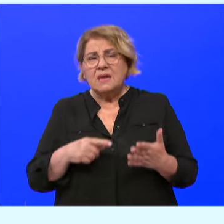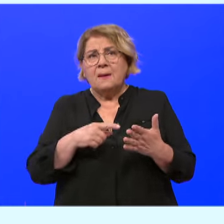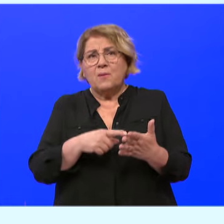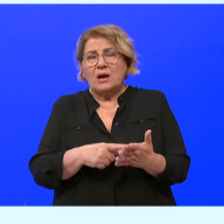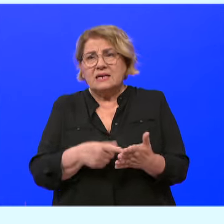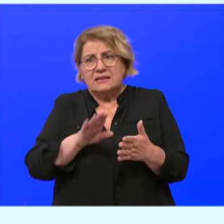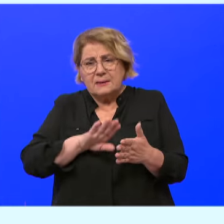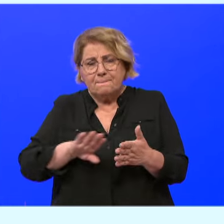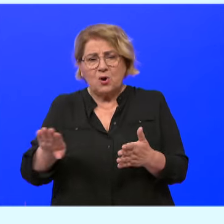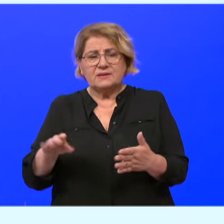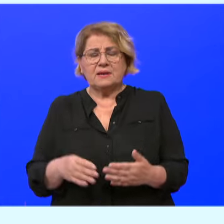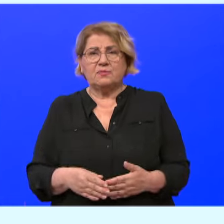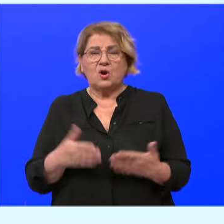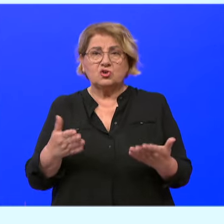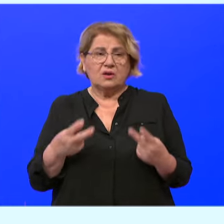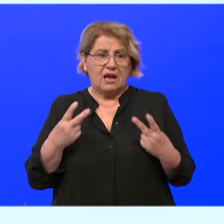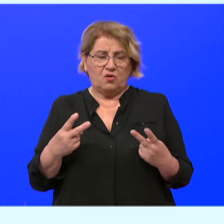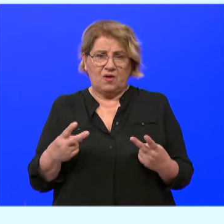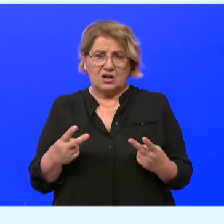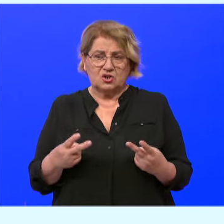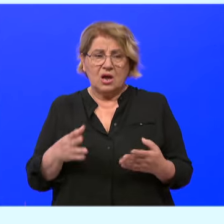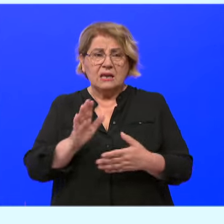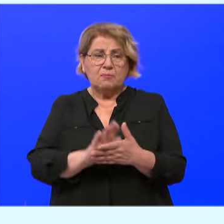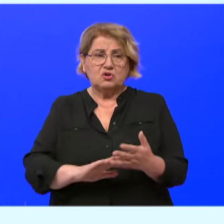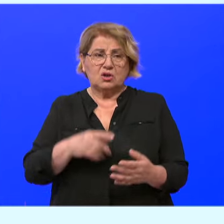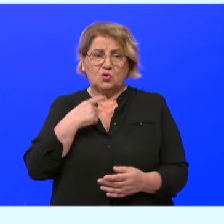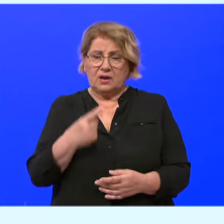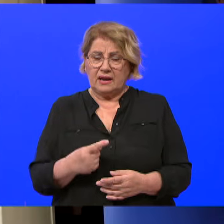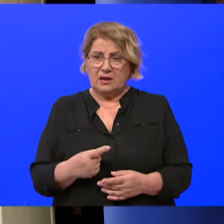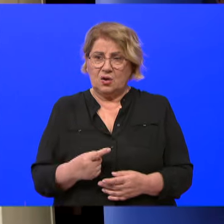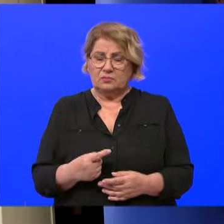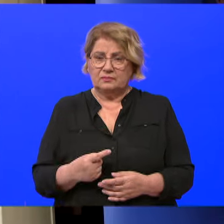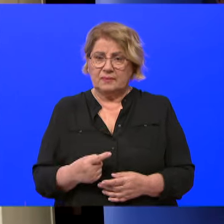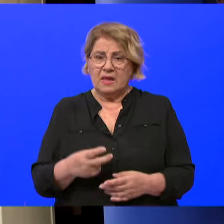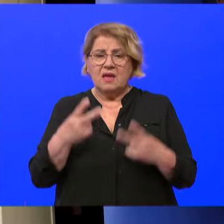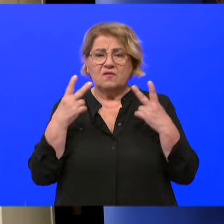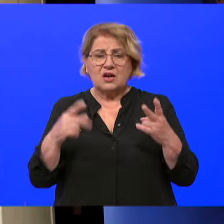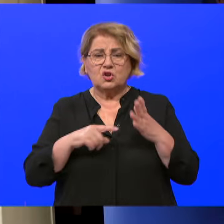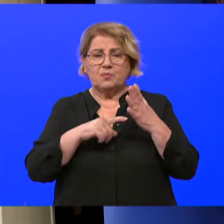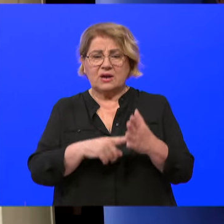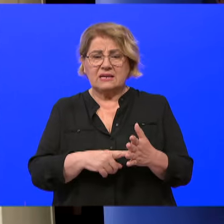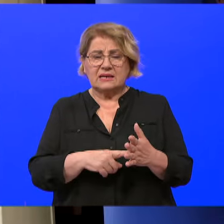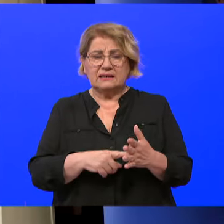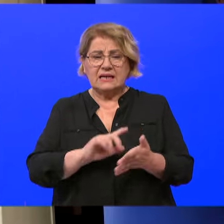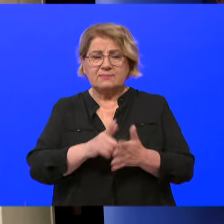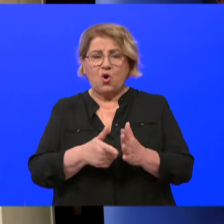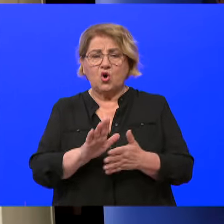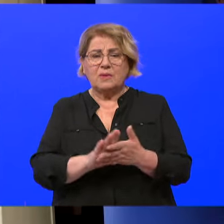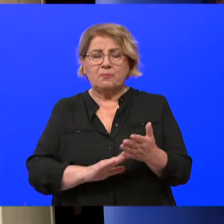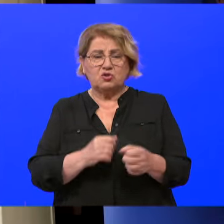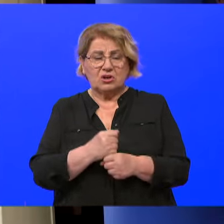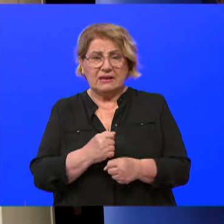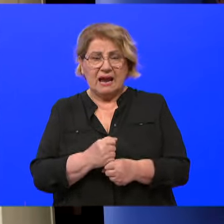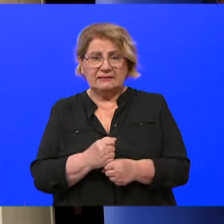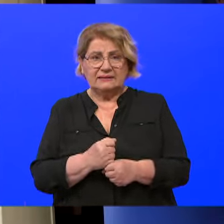Što je zapravo važno? Vi ste meni uvodno rekli, Ana, važno je istaknuti da smo mi odmah počeli raditi.